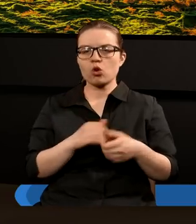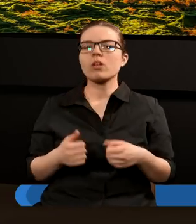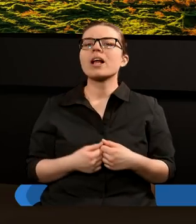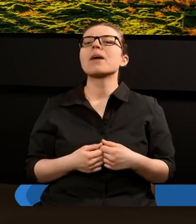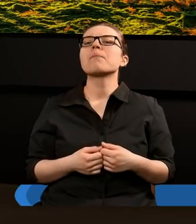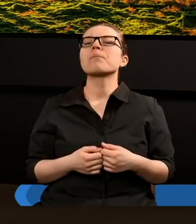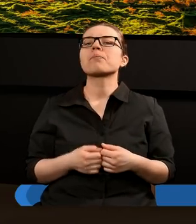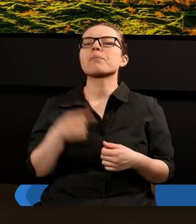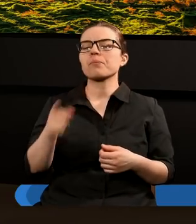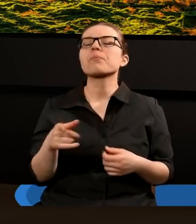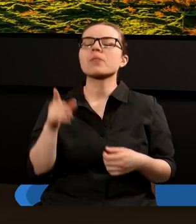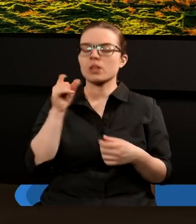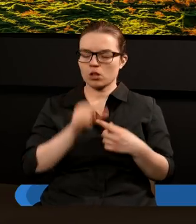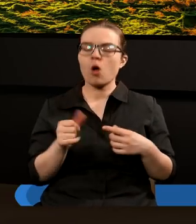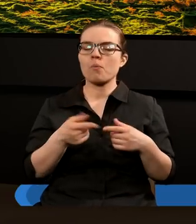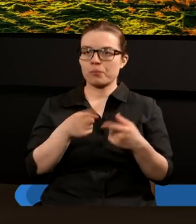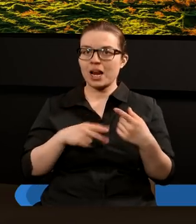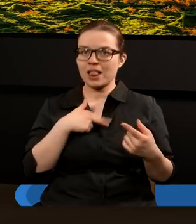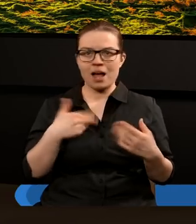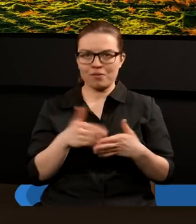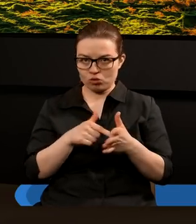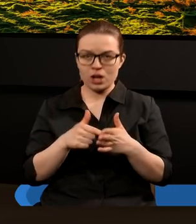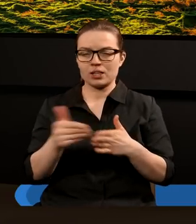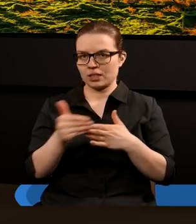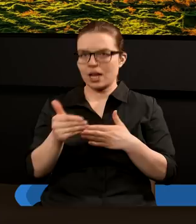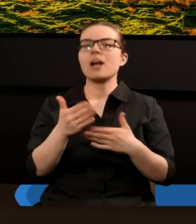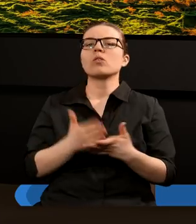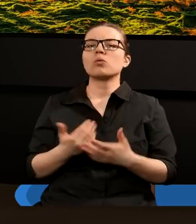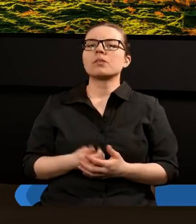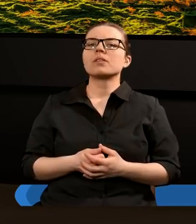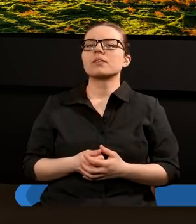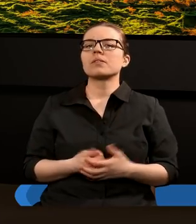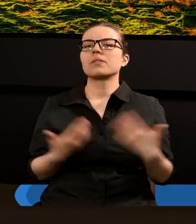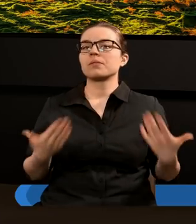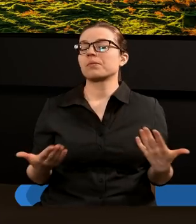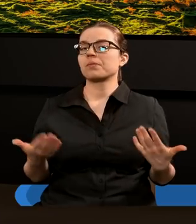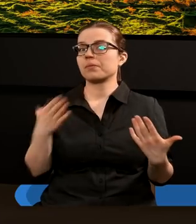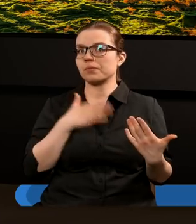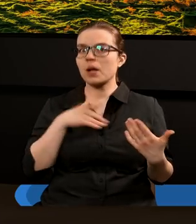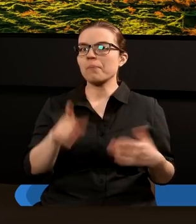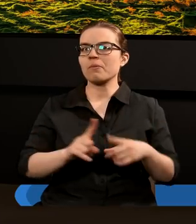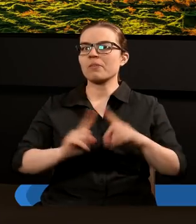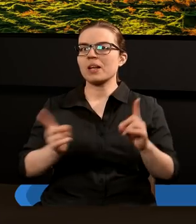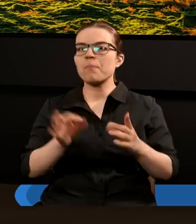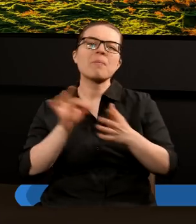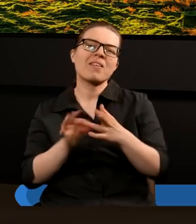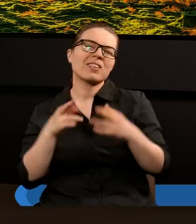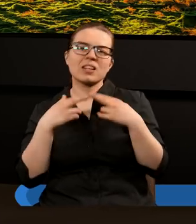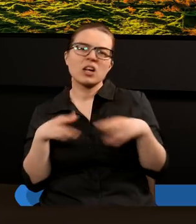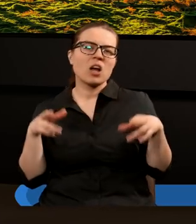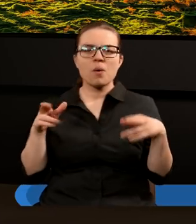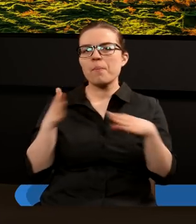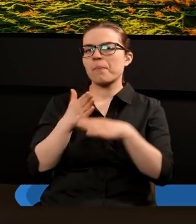prawdopodobnie są przed nami właśnie i mamy tutaj właśnie przedstawione w symbolach pewnego rodzaju